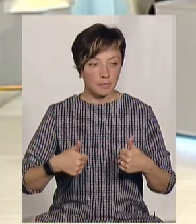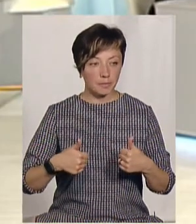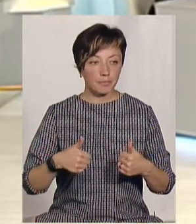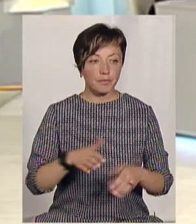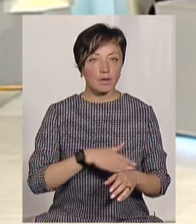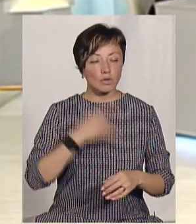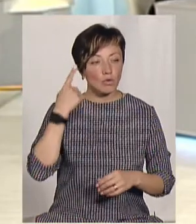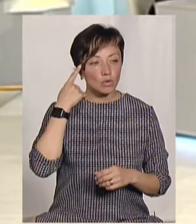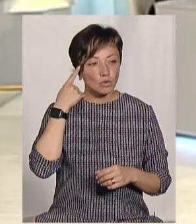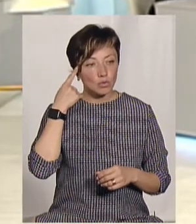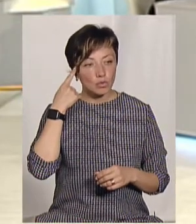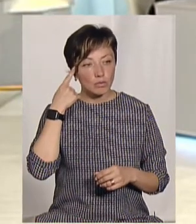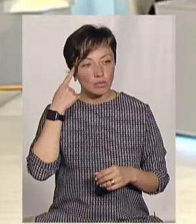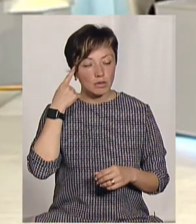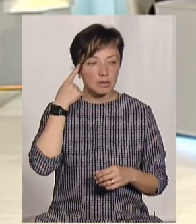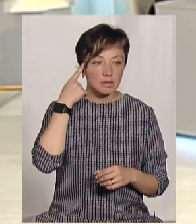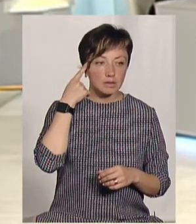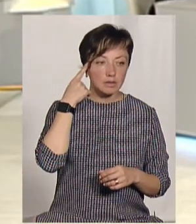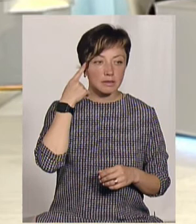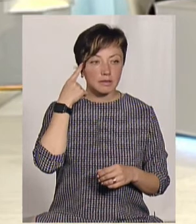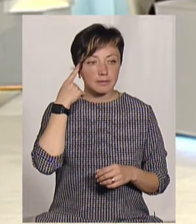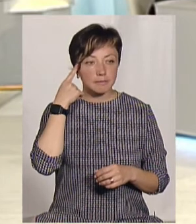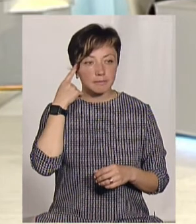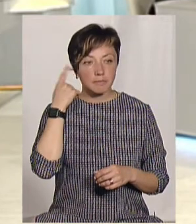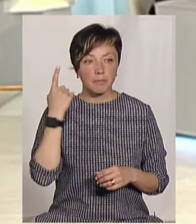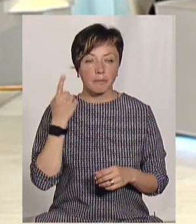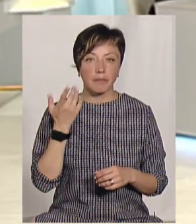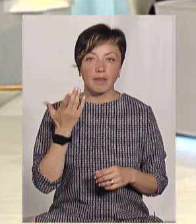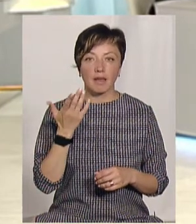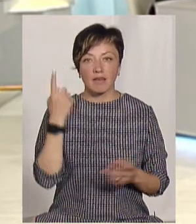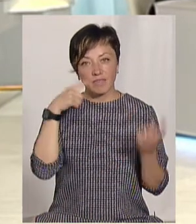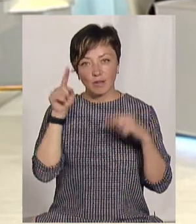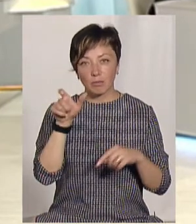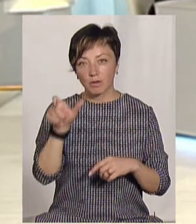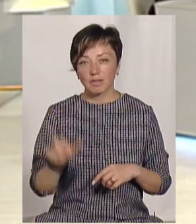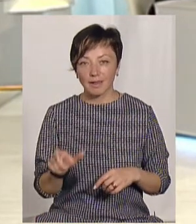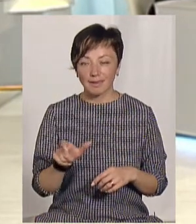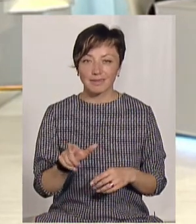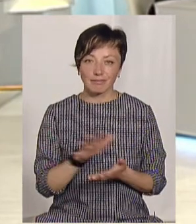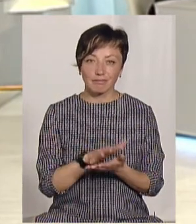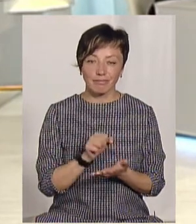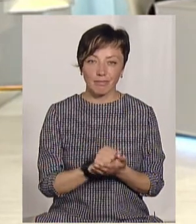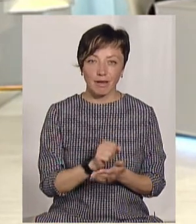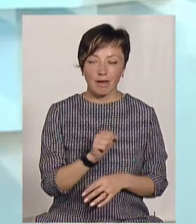Довго думали, ну, як довго, по суті, не довго. Ми думали, видумати персонажа, видумали бобра Мартина,